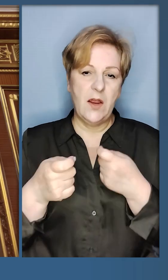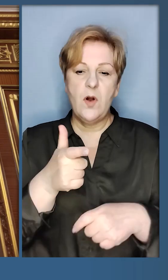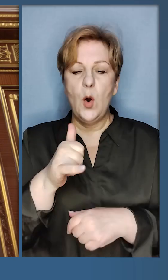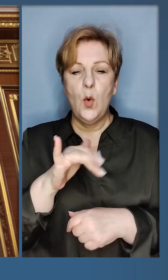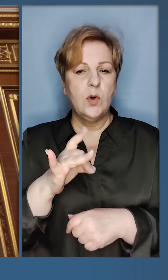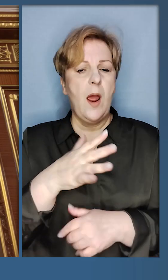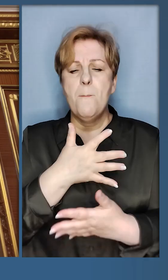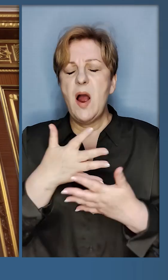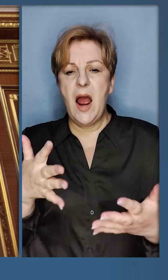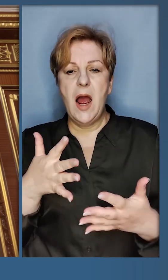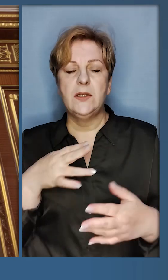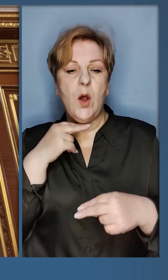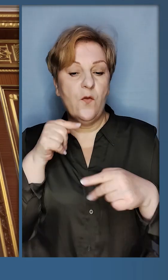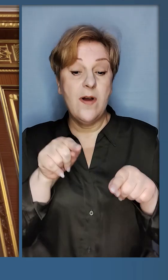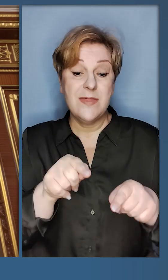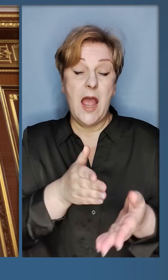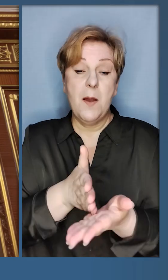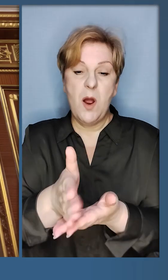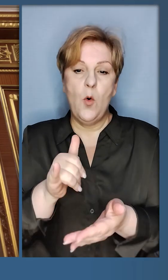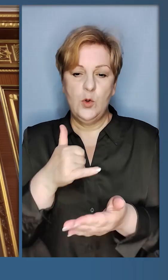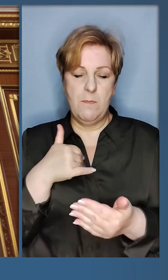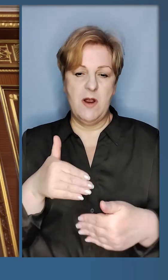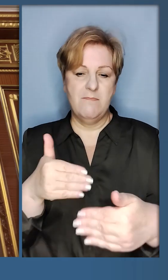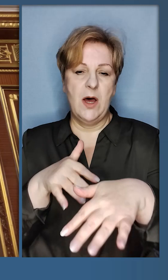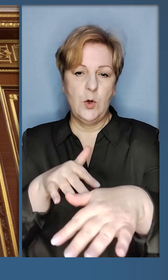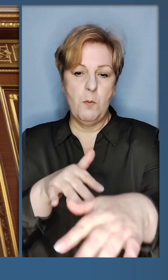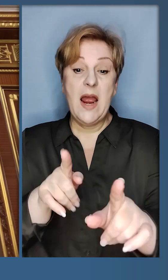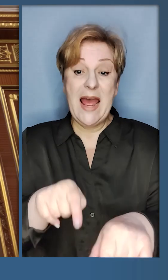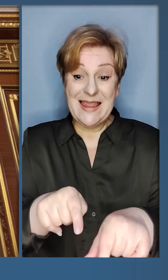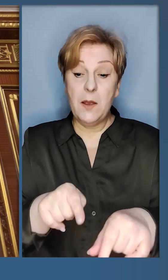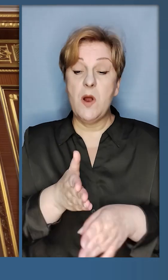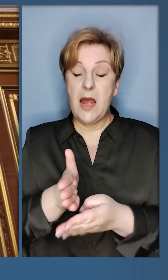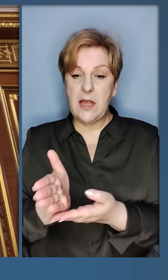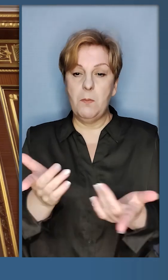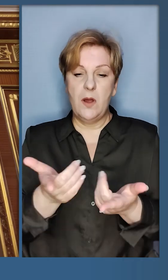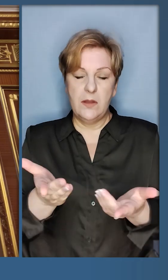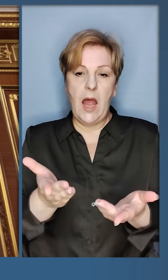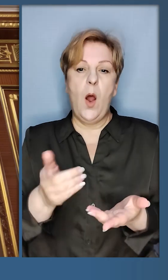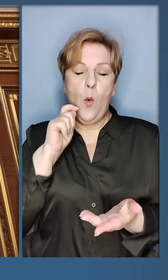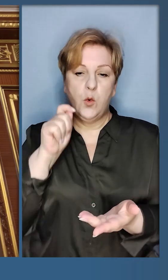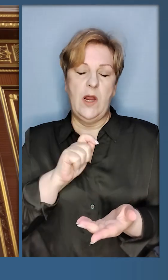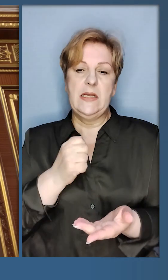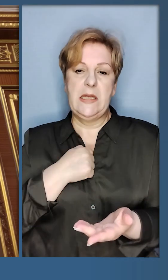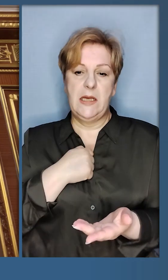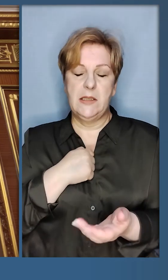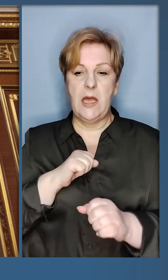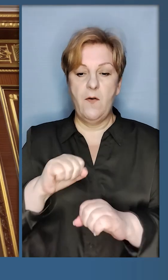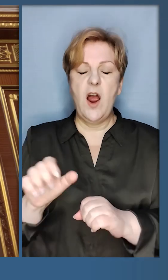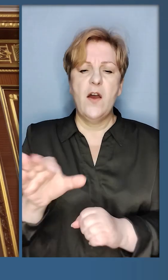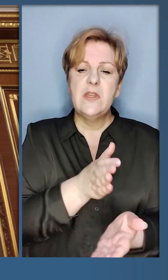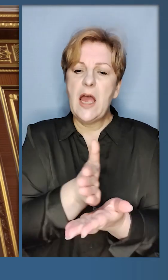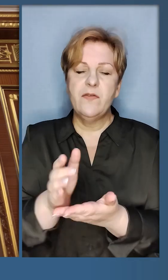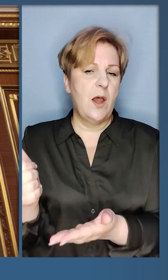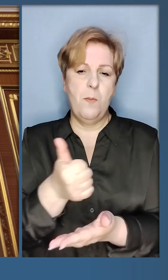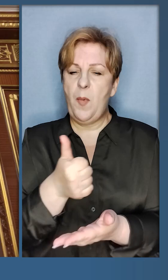максимум уваги і тим напрямкам, де ми рухаємось вперед, і тим, де українські сили в обороні. На усіх напрямках